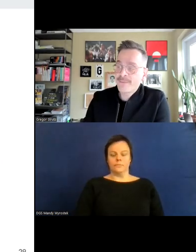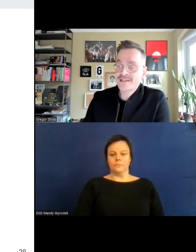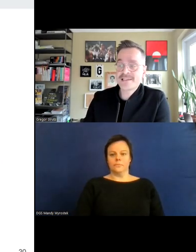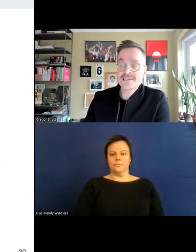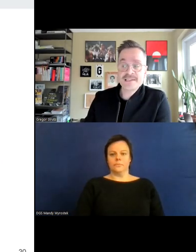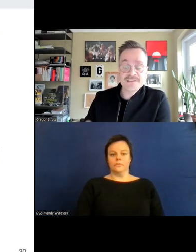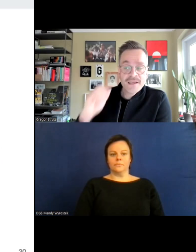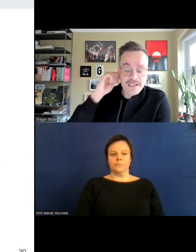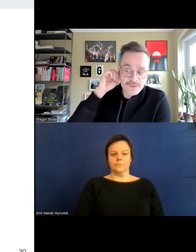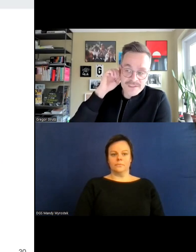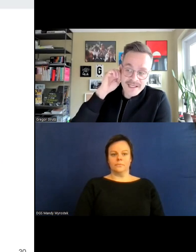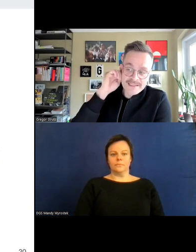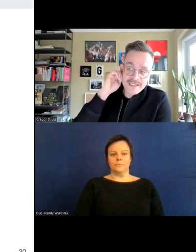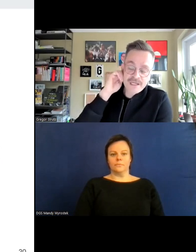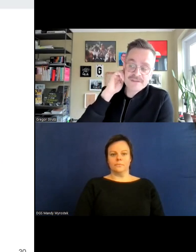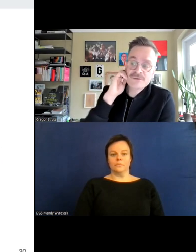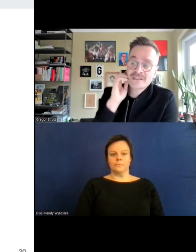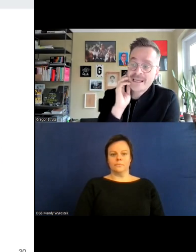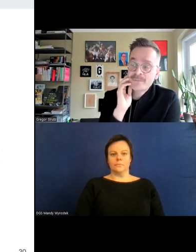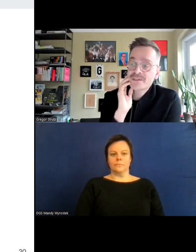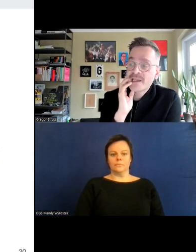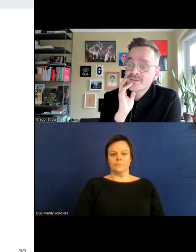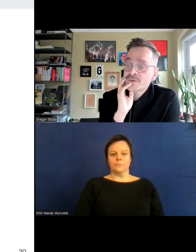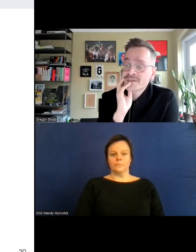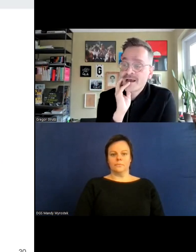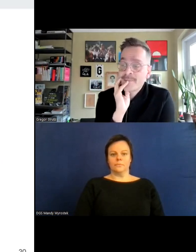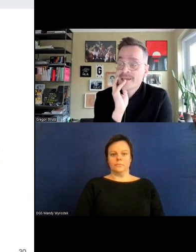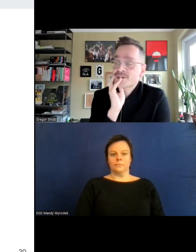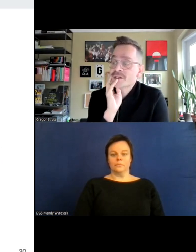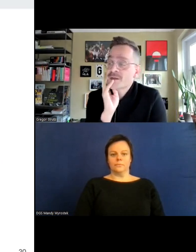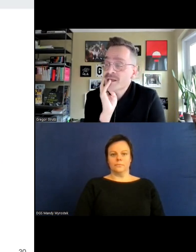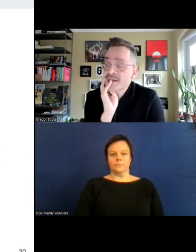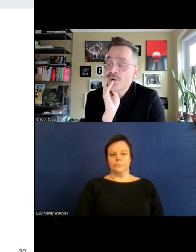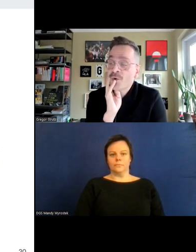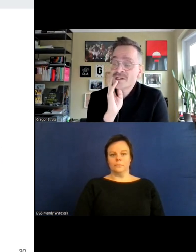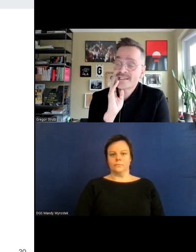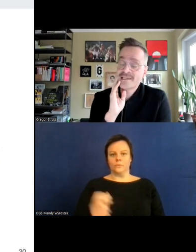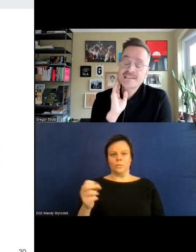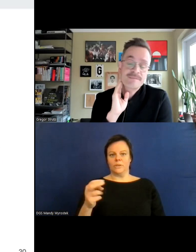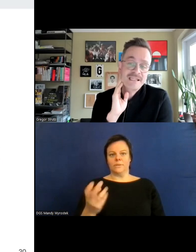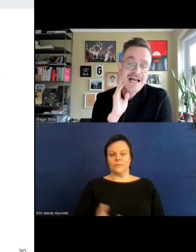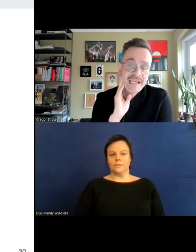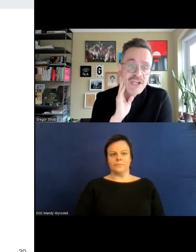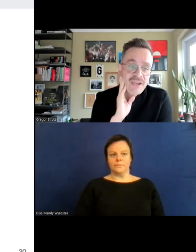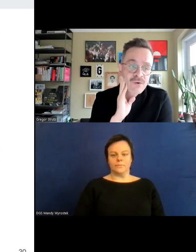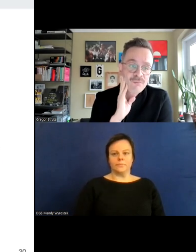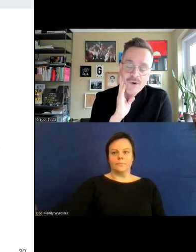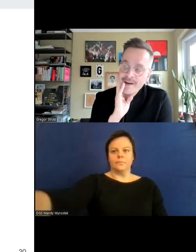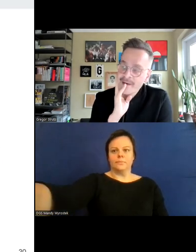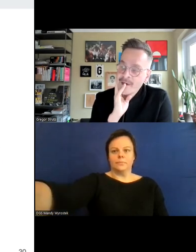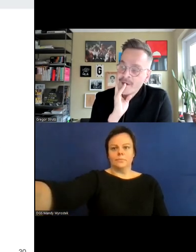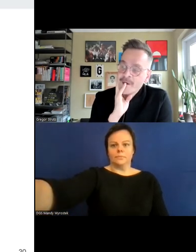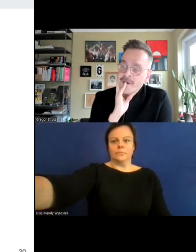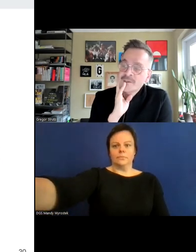aber tatsächlich in unserer gesellschaft sind nur drei prozent unserer menschen mit behinderungen tatsächlich mit ihrer einschränkung